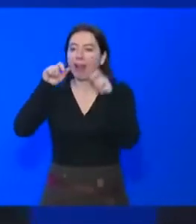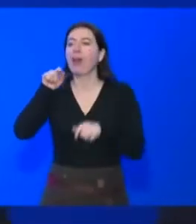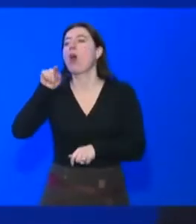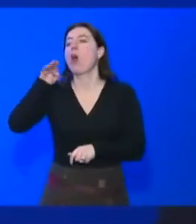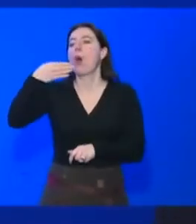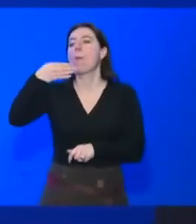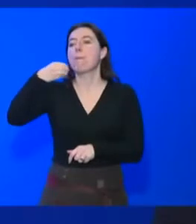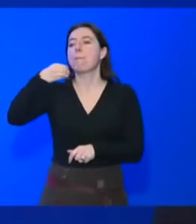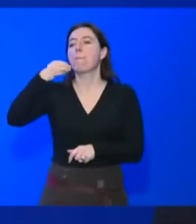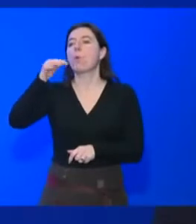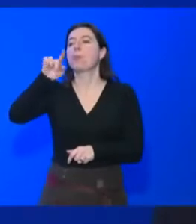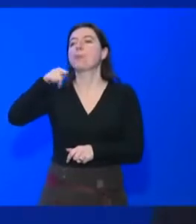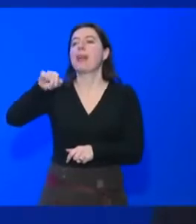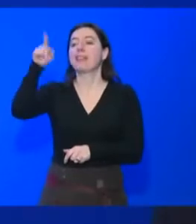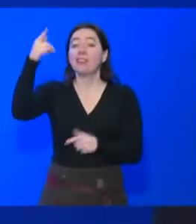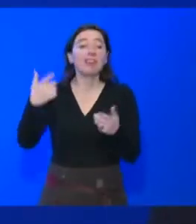Eh bien, non.